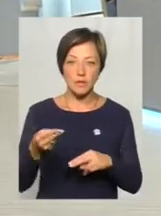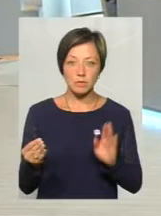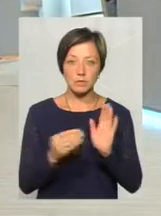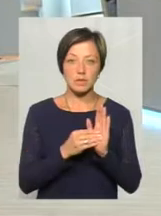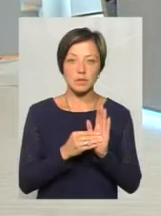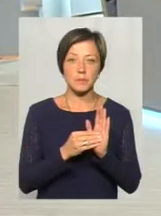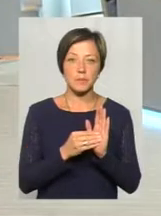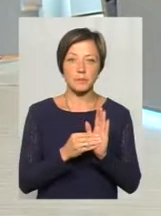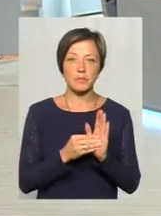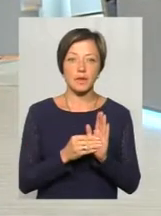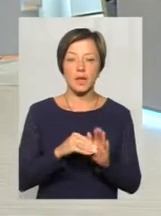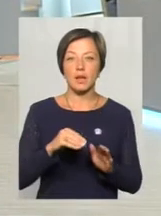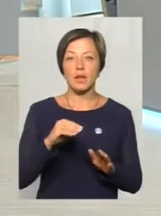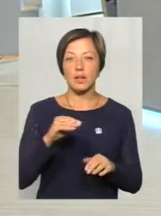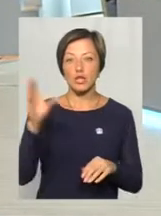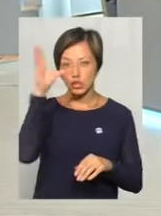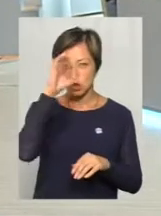поставили дічний тариф.